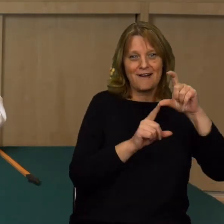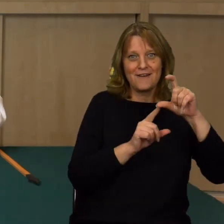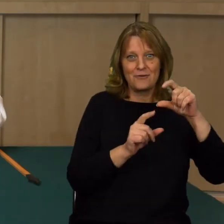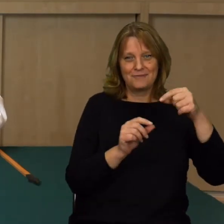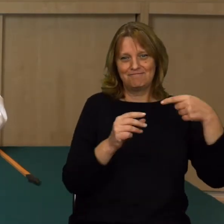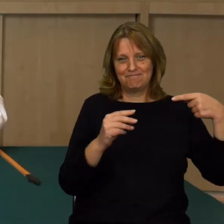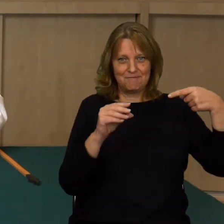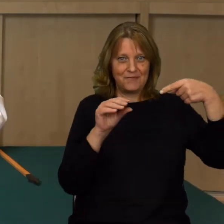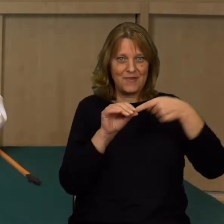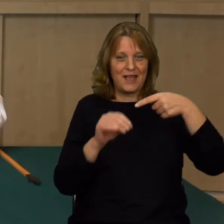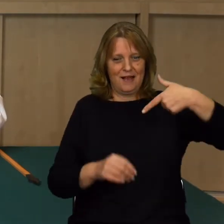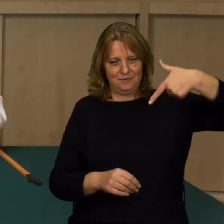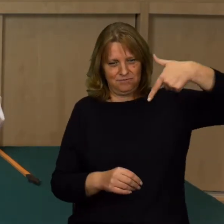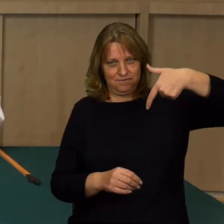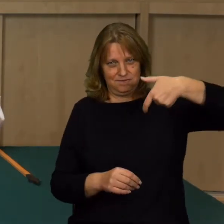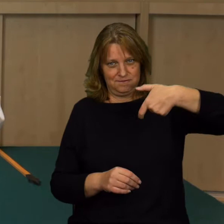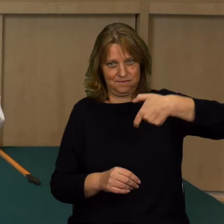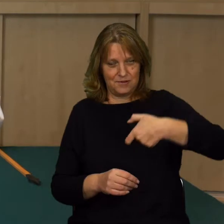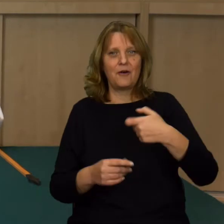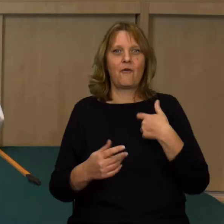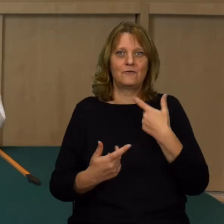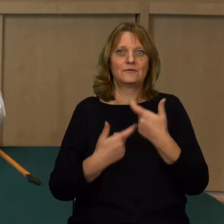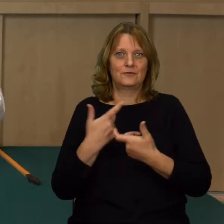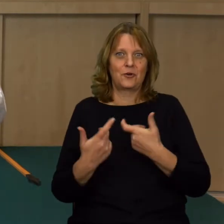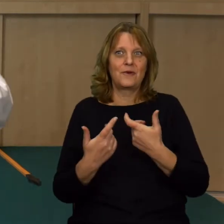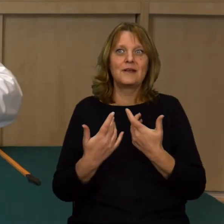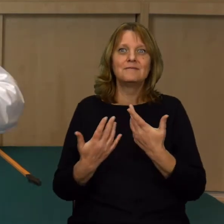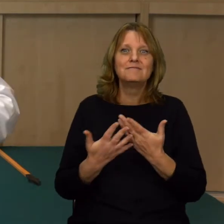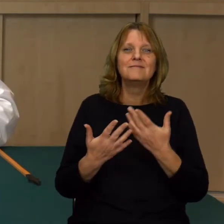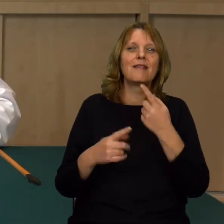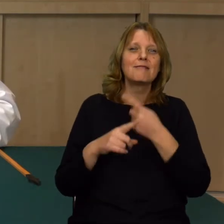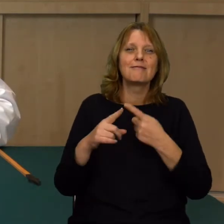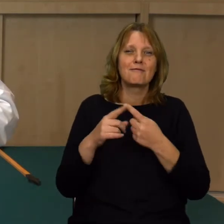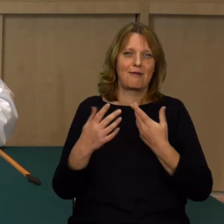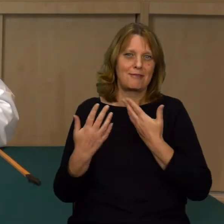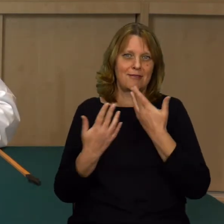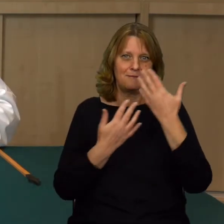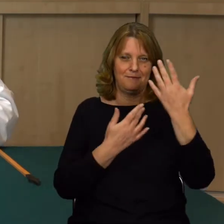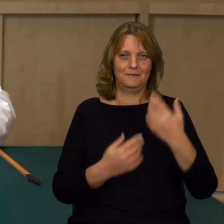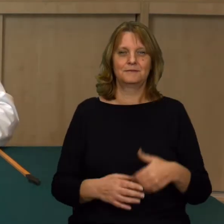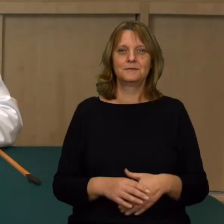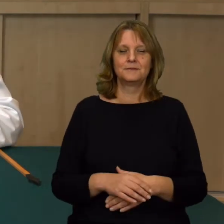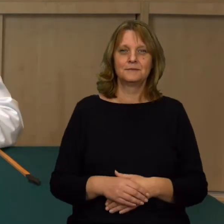jest zamontowany, pozwoli nam tutaj przywołać chociaż troszkę dymu.